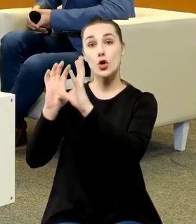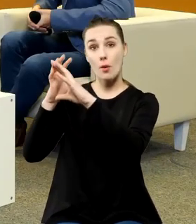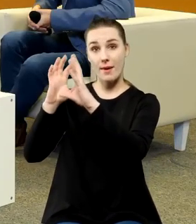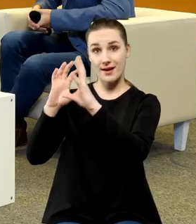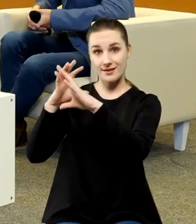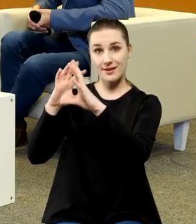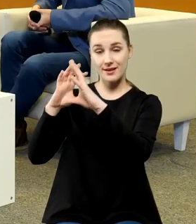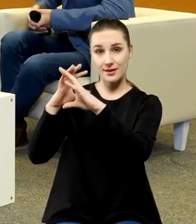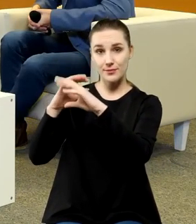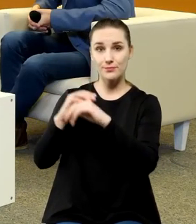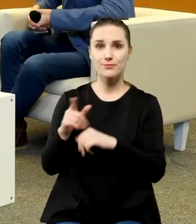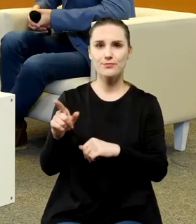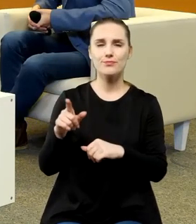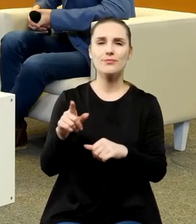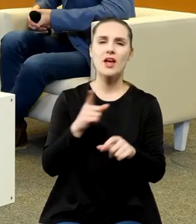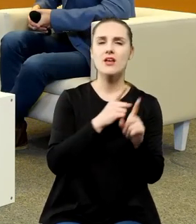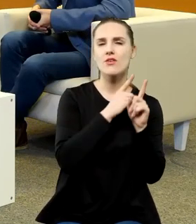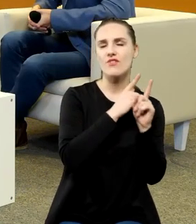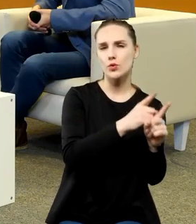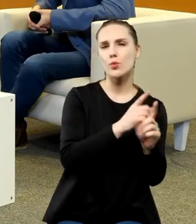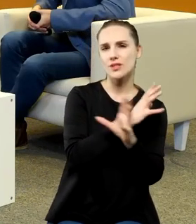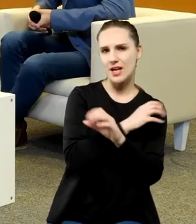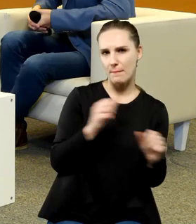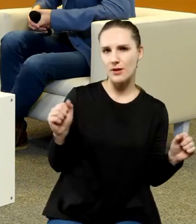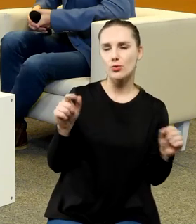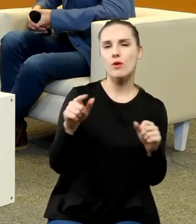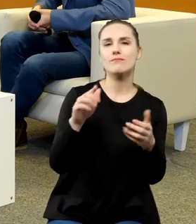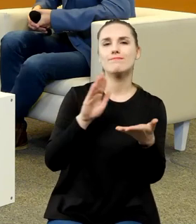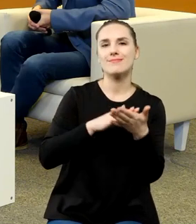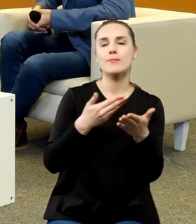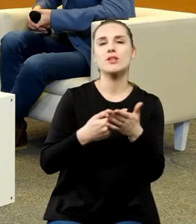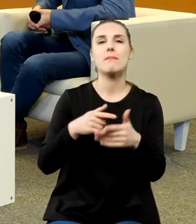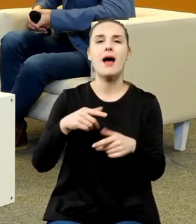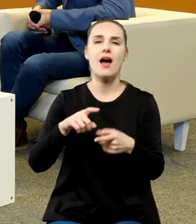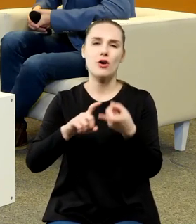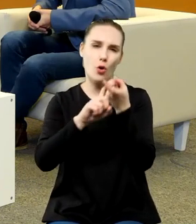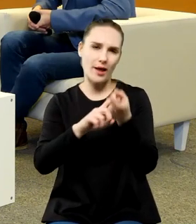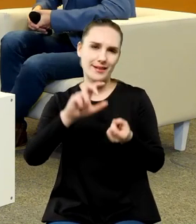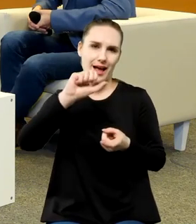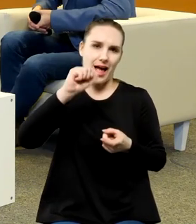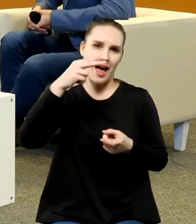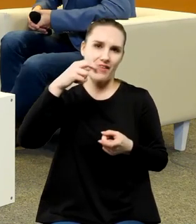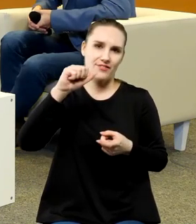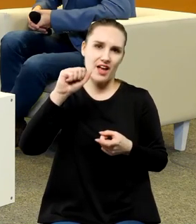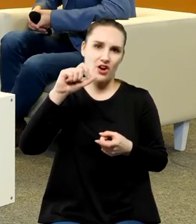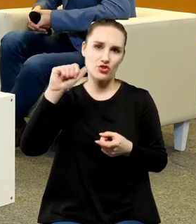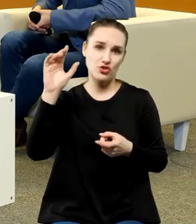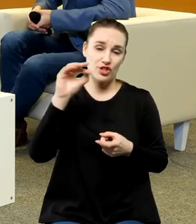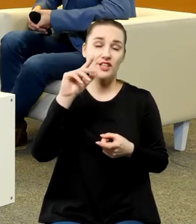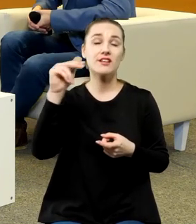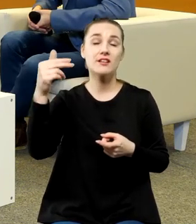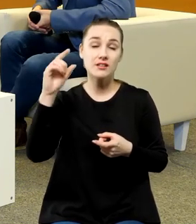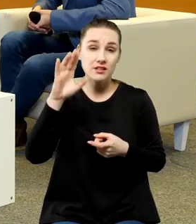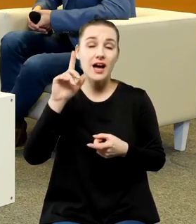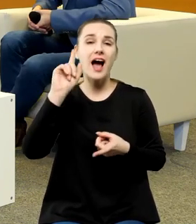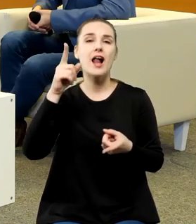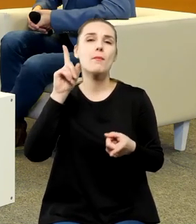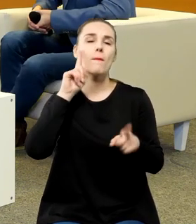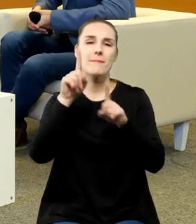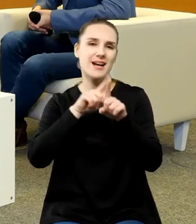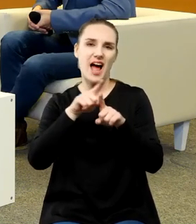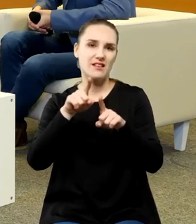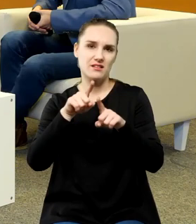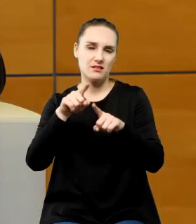według dramaturga za uszami na przykład Annę Szyling albo nieślubnego brata to pojawia się dopiero właściwie